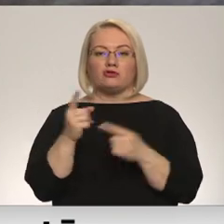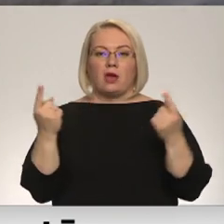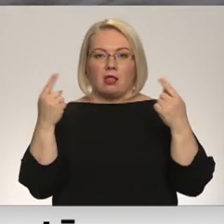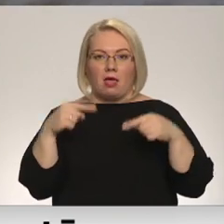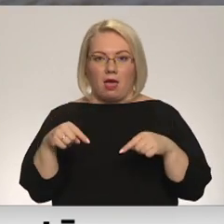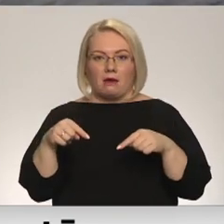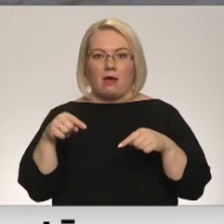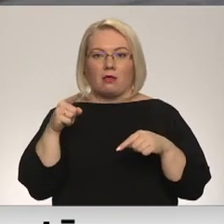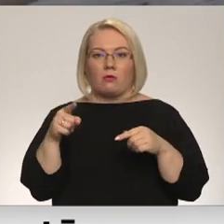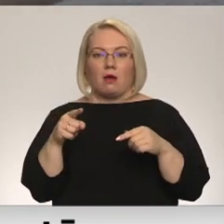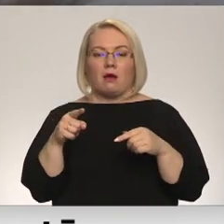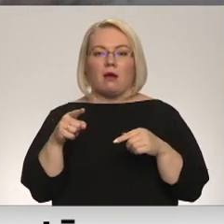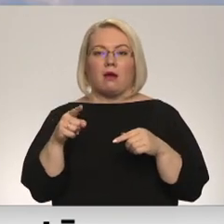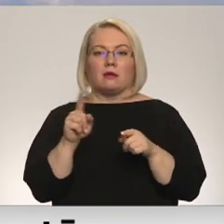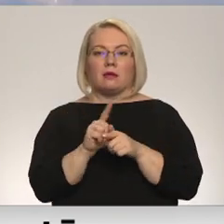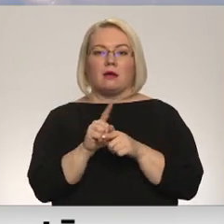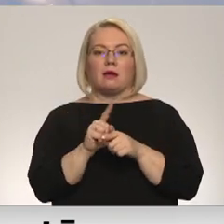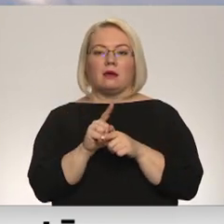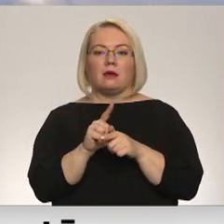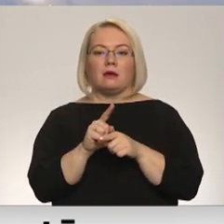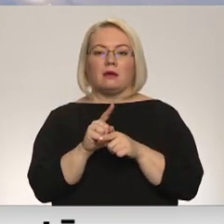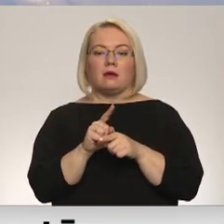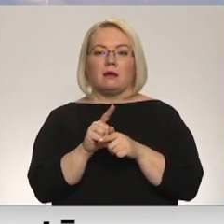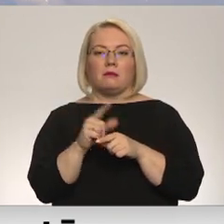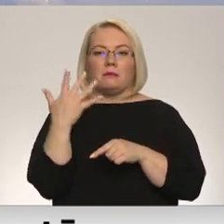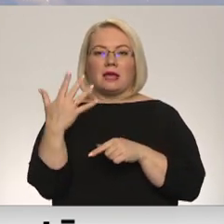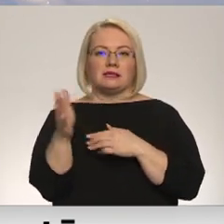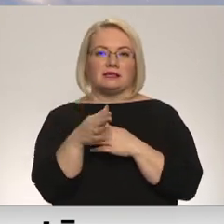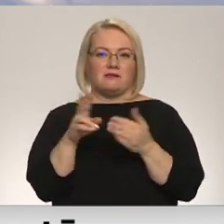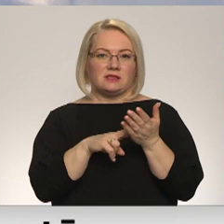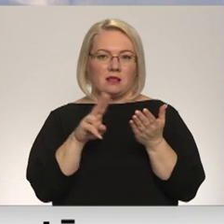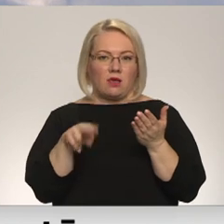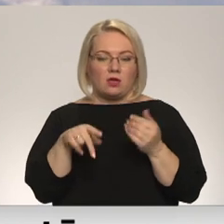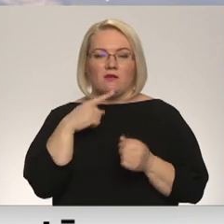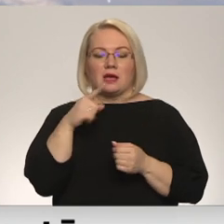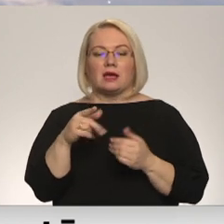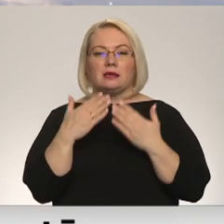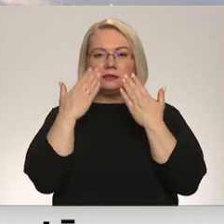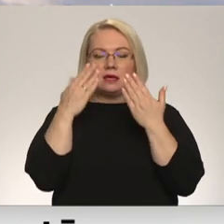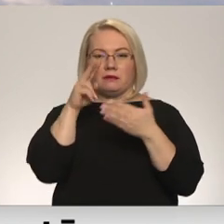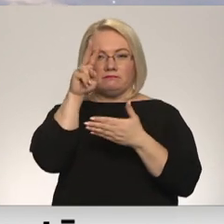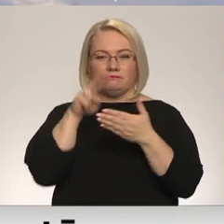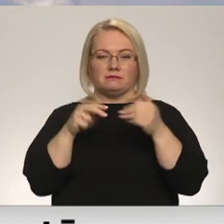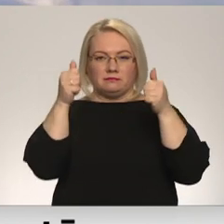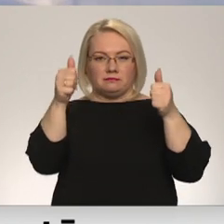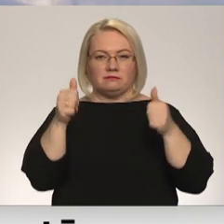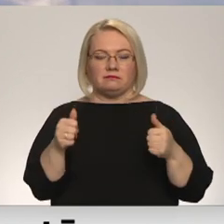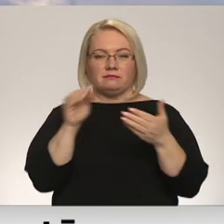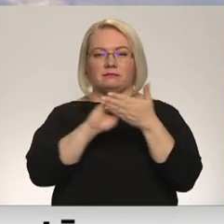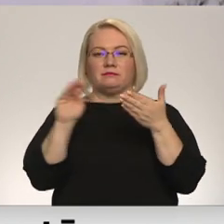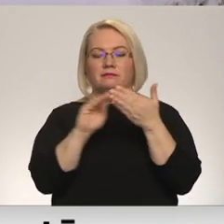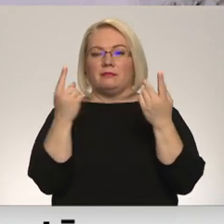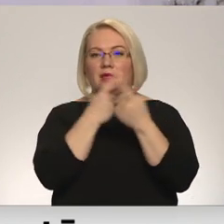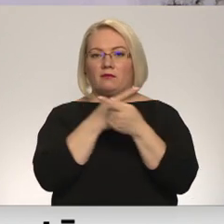septimsts, tad pašlaik pēc līmestu kabinets noteikumi, tās ir pietas vīmjas. Vēl viena no izmaiņām izlasāma pie upis izvietotās informatīvās